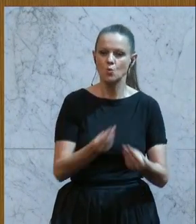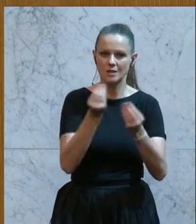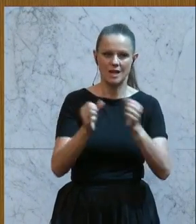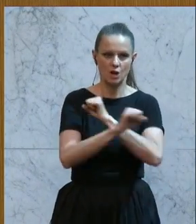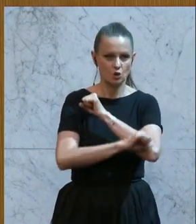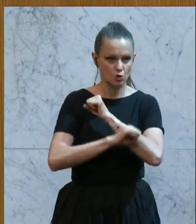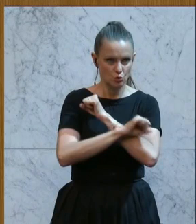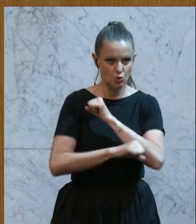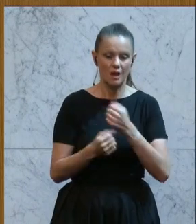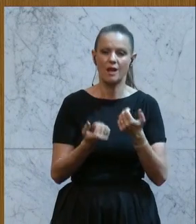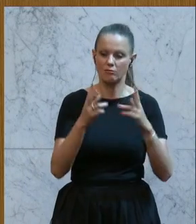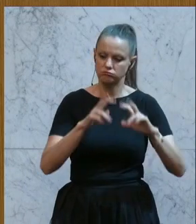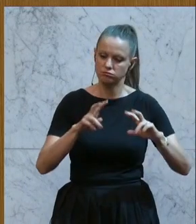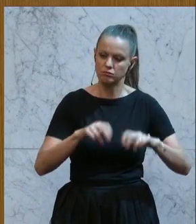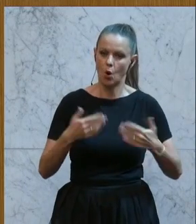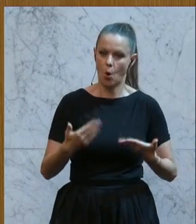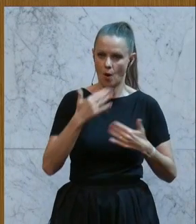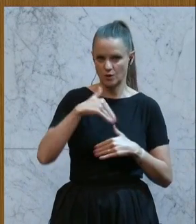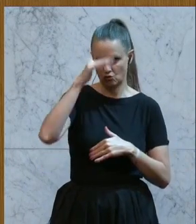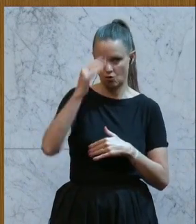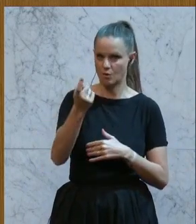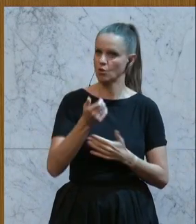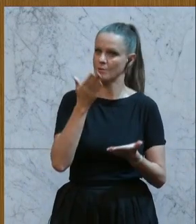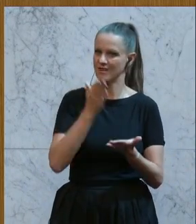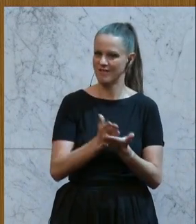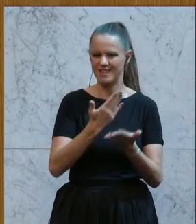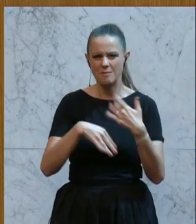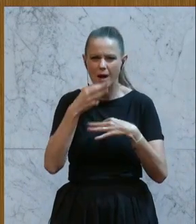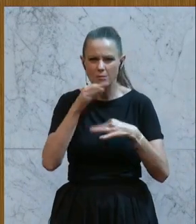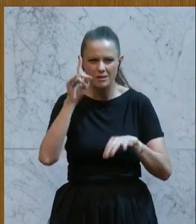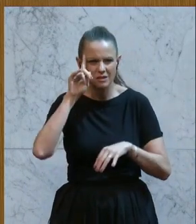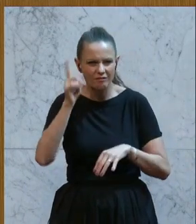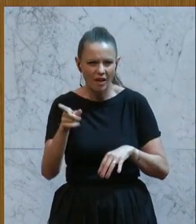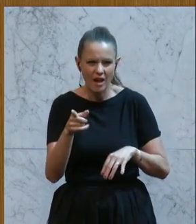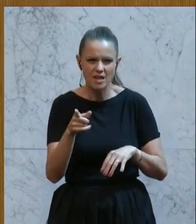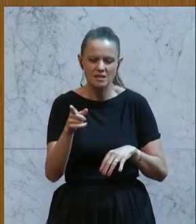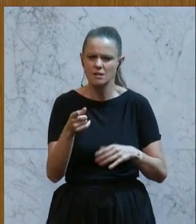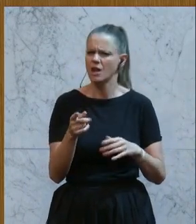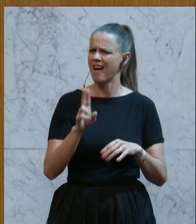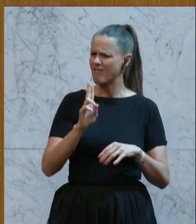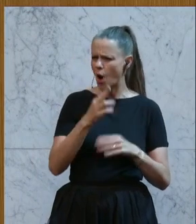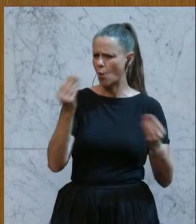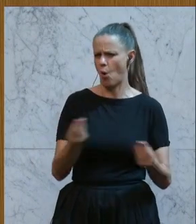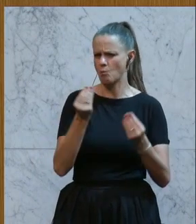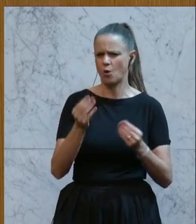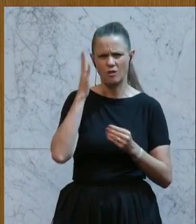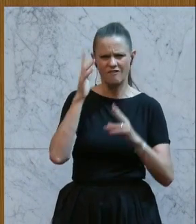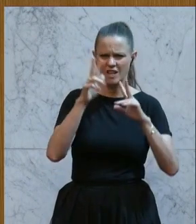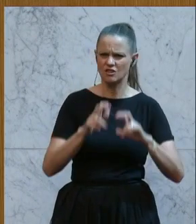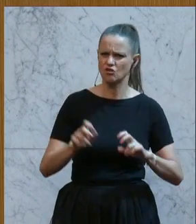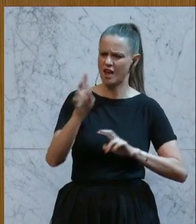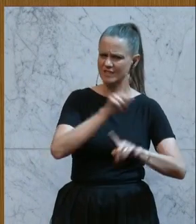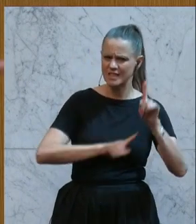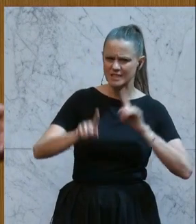Sommer fertiggestellt wird, damit wir besser noch wissen, wie es mit der Wissenschaftskepsis in Österreich steht, ob es hier